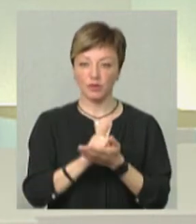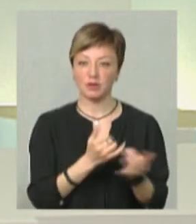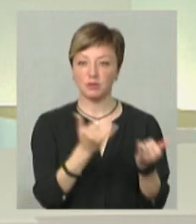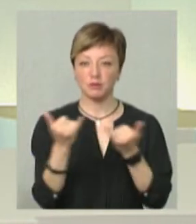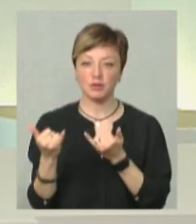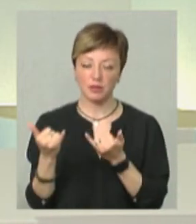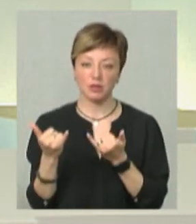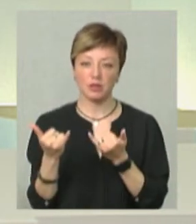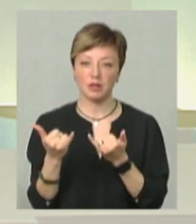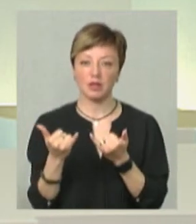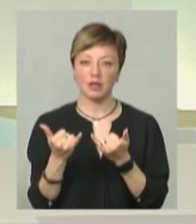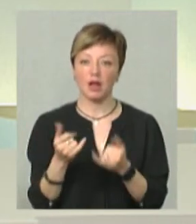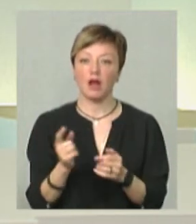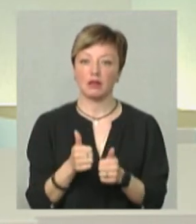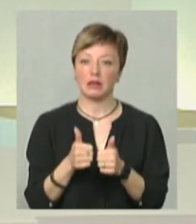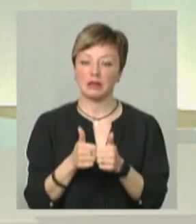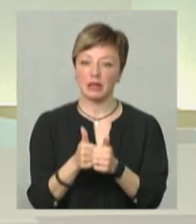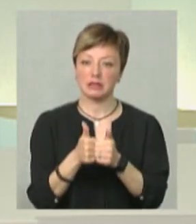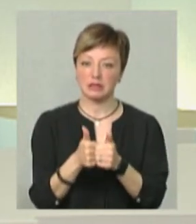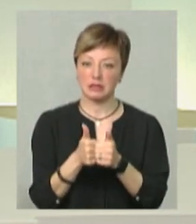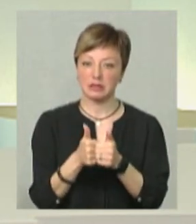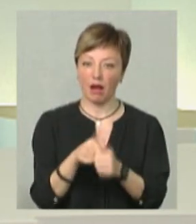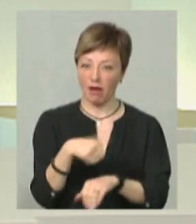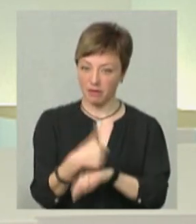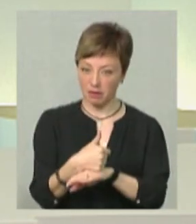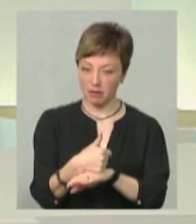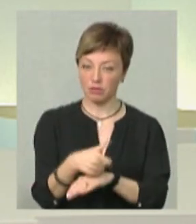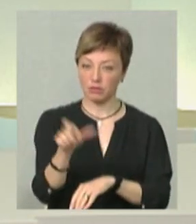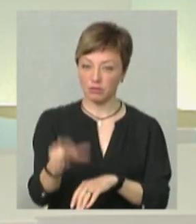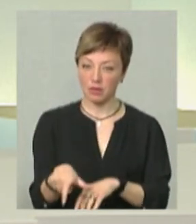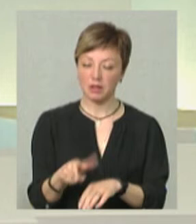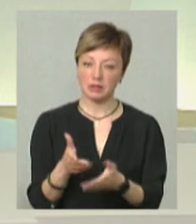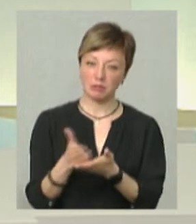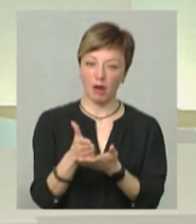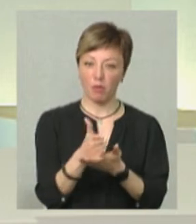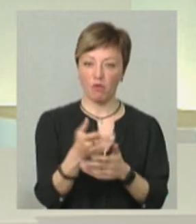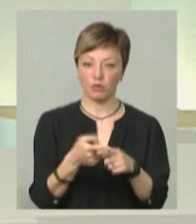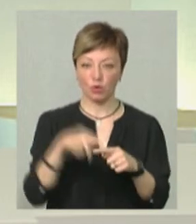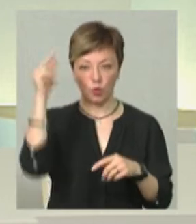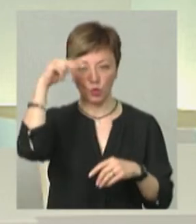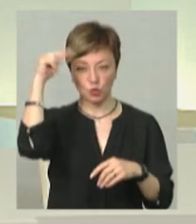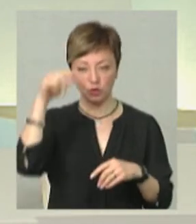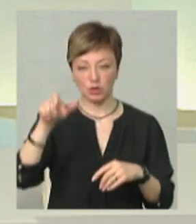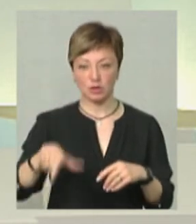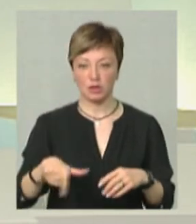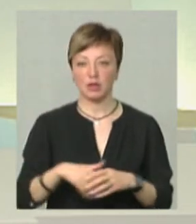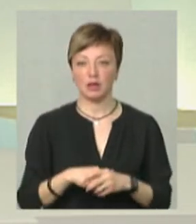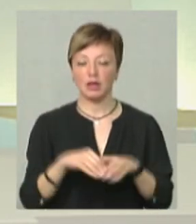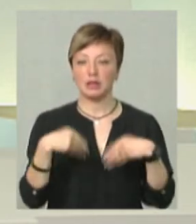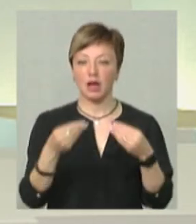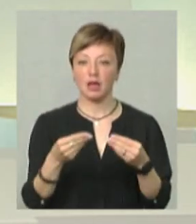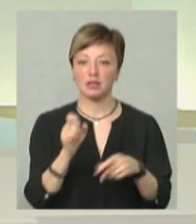бути забезпечений наставником. По-нідерландськи це бехеляйдер, людина, яка спрямовує цього учня, яка